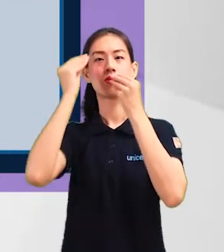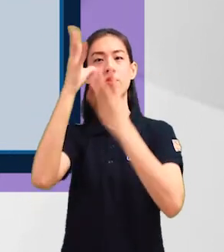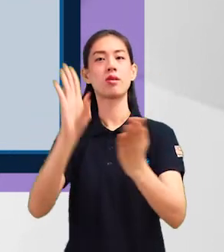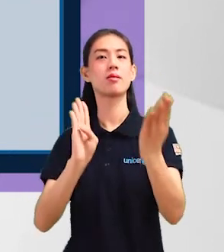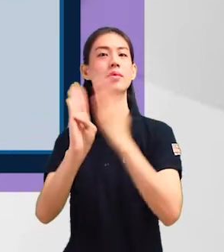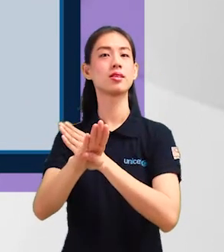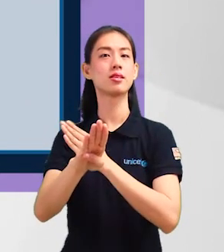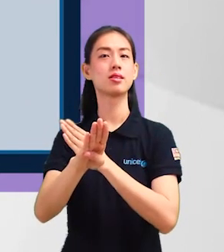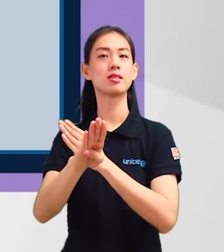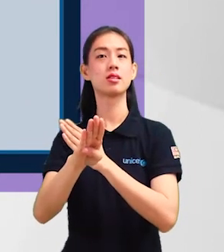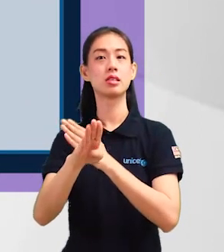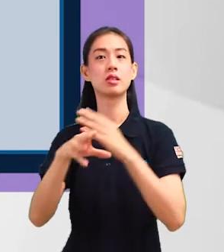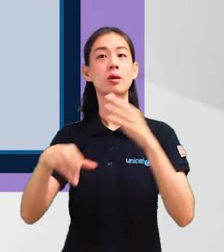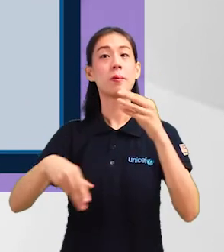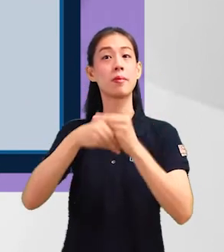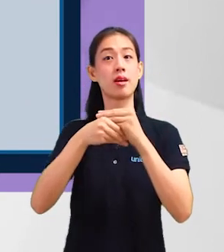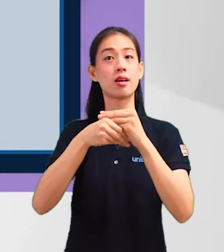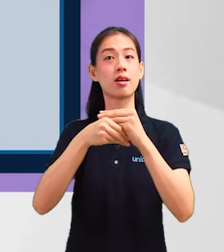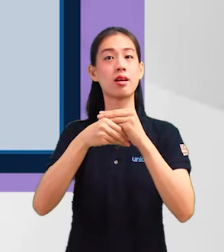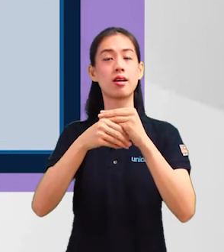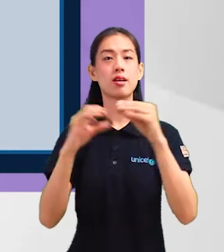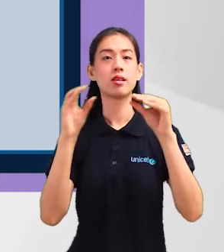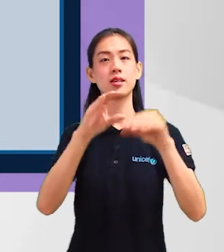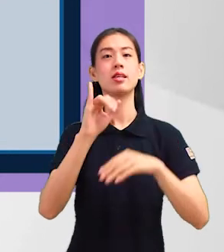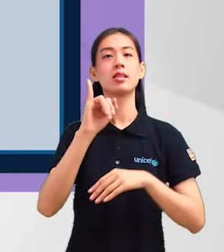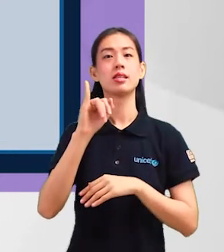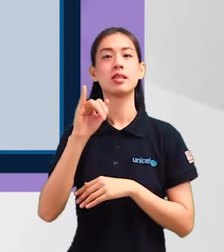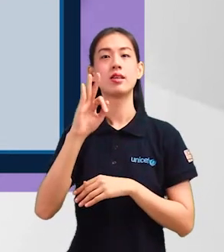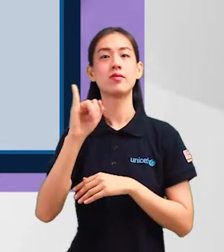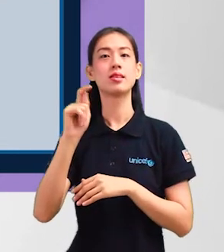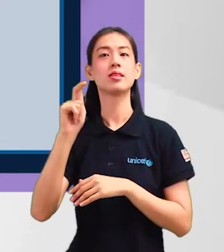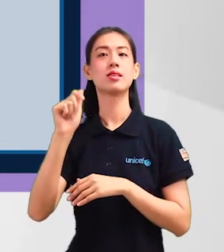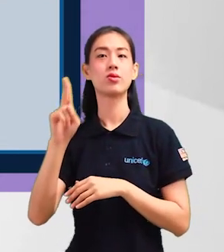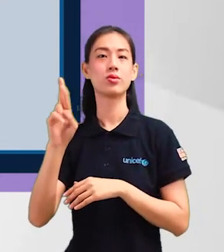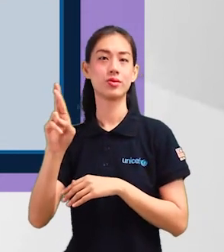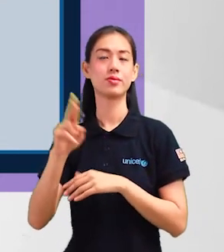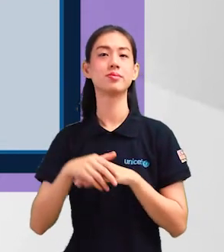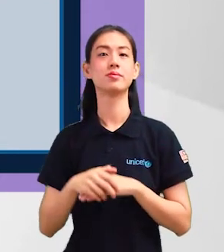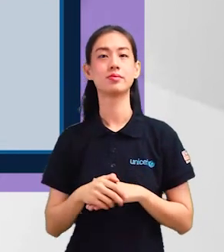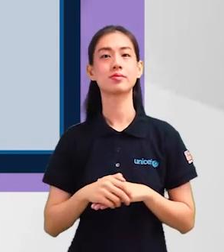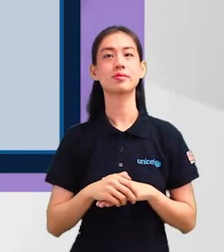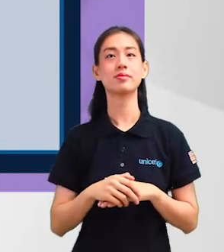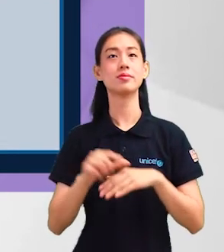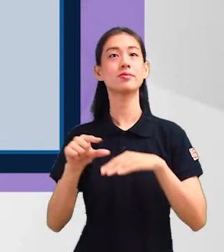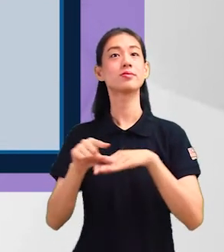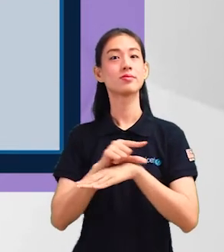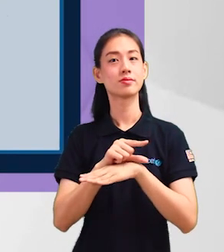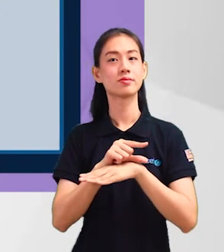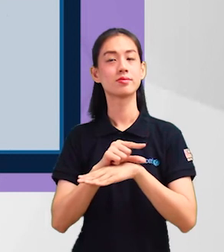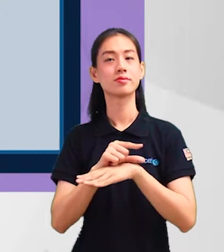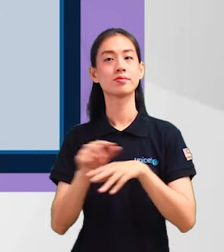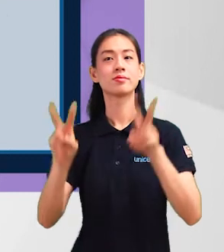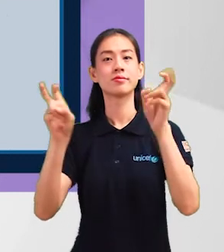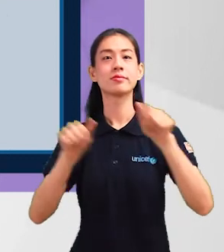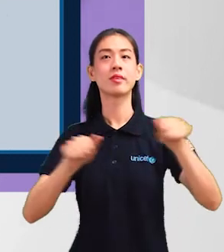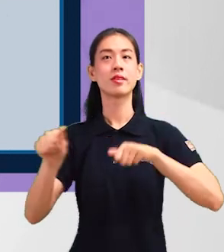kelima kita iaitu maklum balas. Kita akan tambahkan dua lagi fitur pada menu kita supaya ia memberi maklum balas kepada pengguna. Kita akan